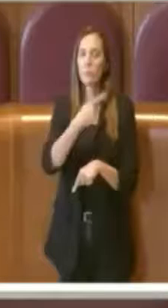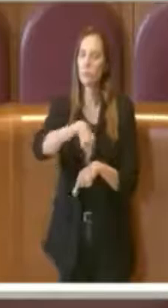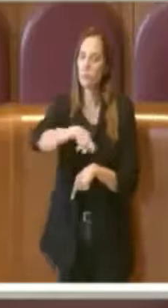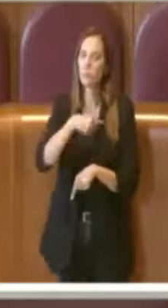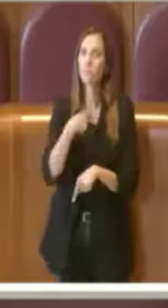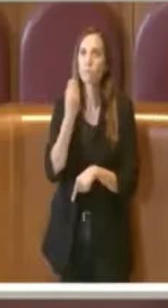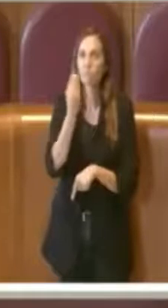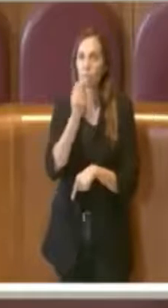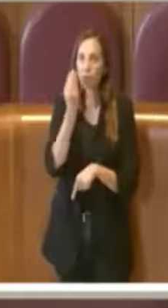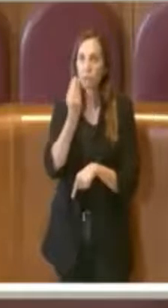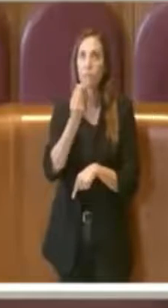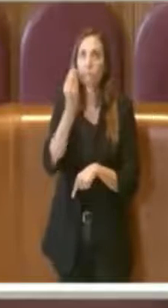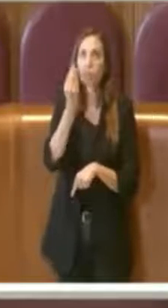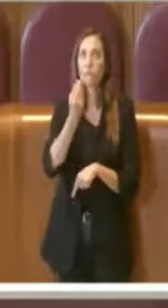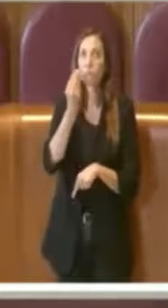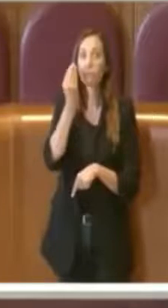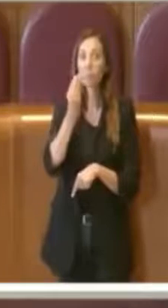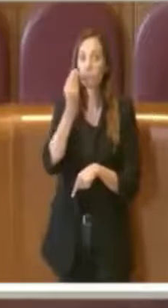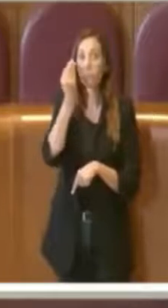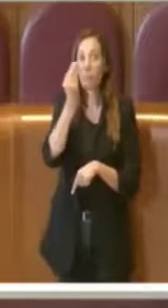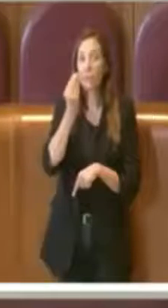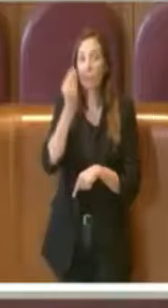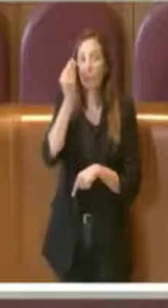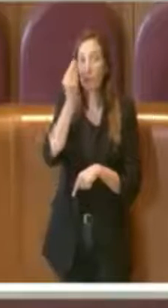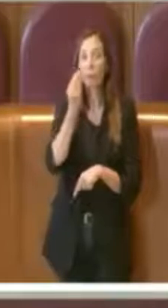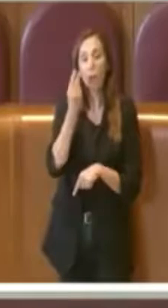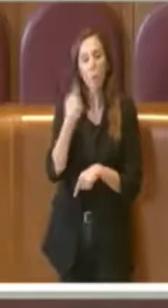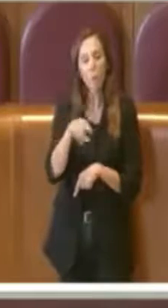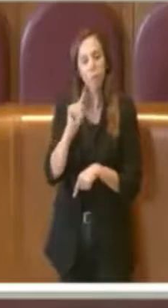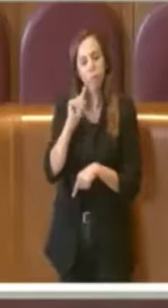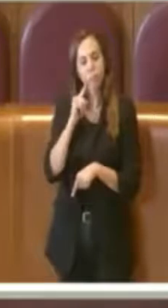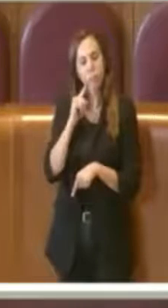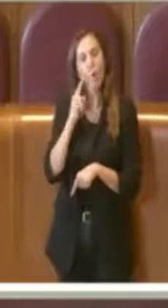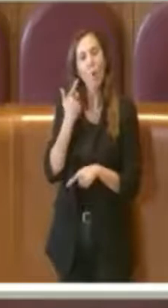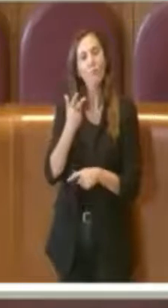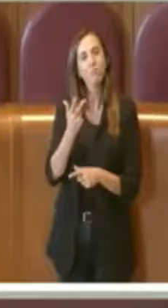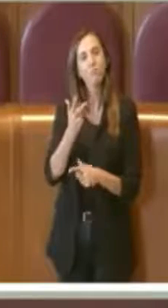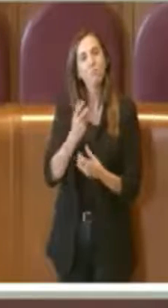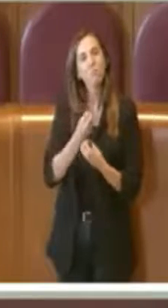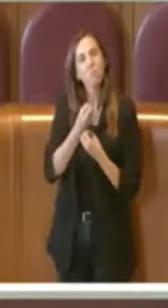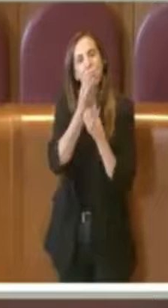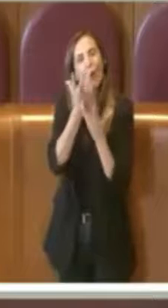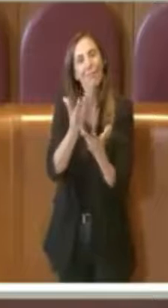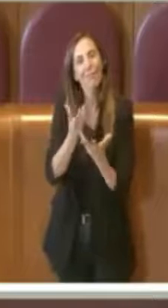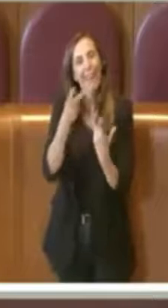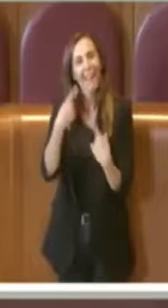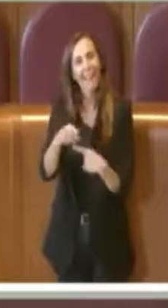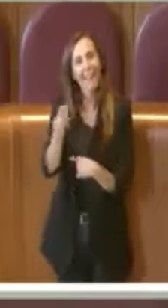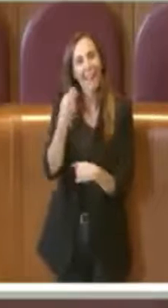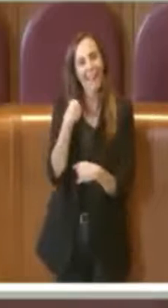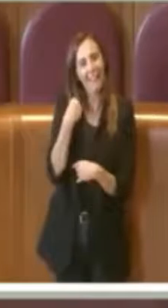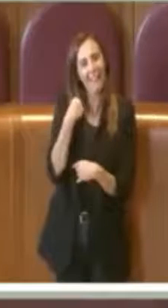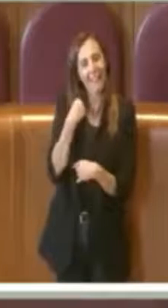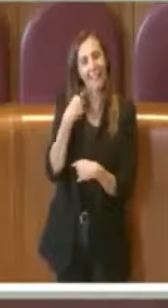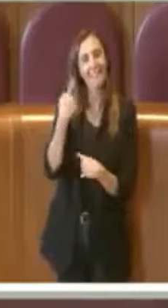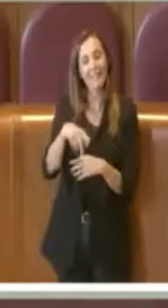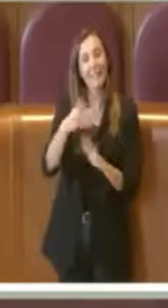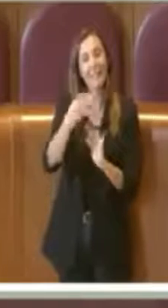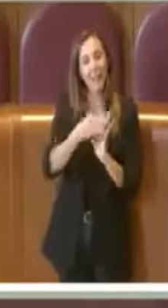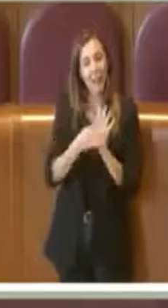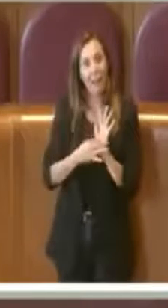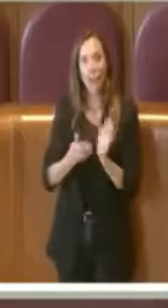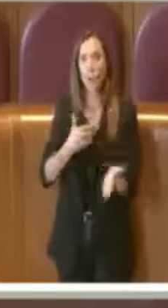buono, quindi la bontà della richiesta per cui rientrando nei caratteri di